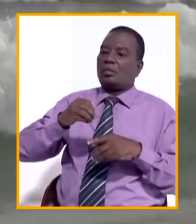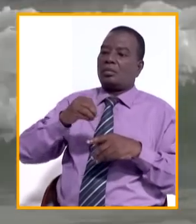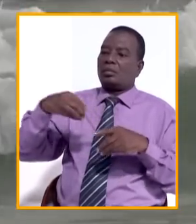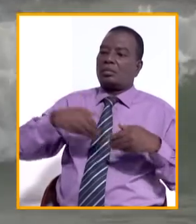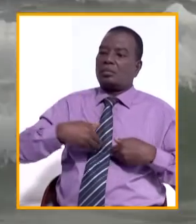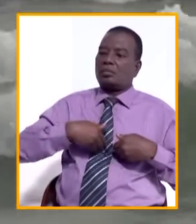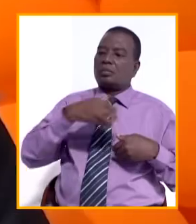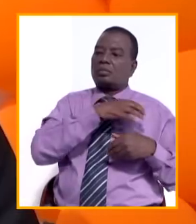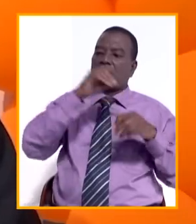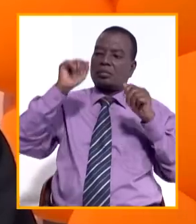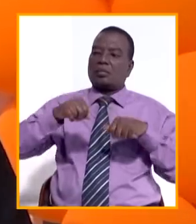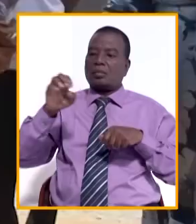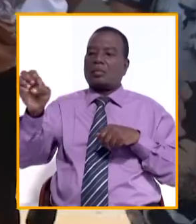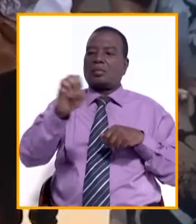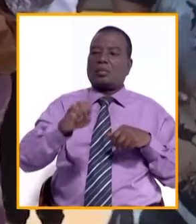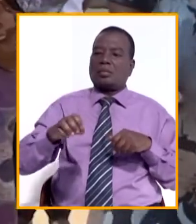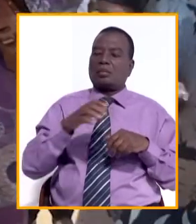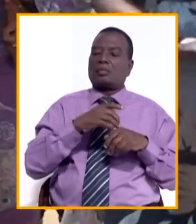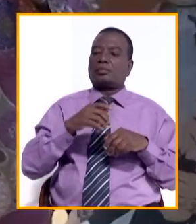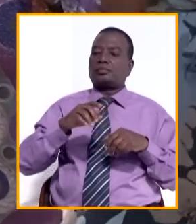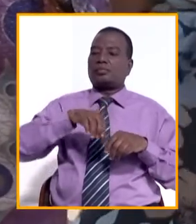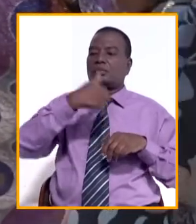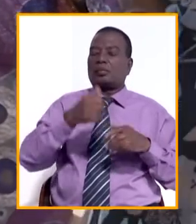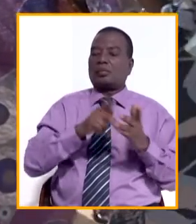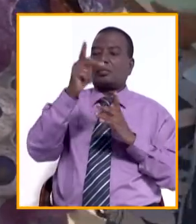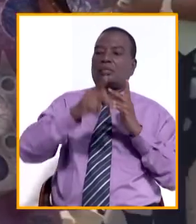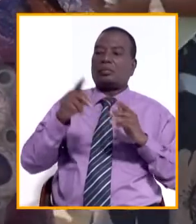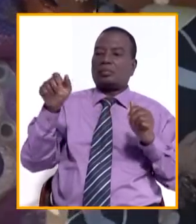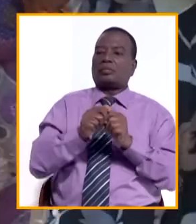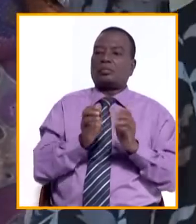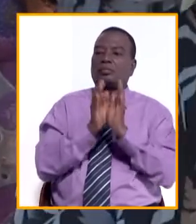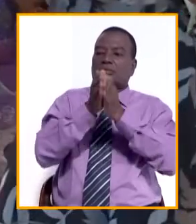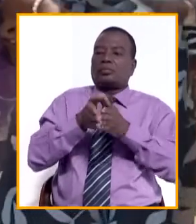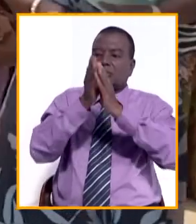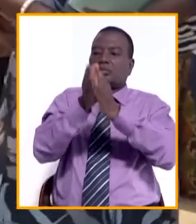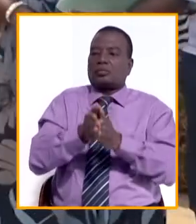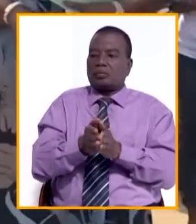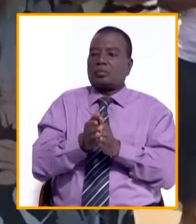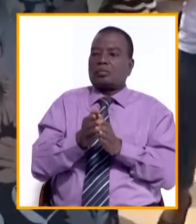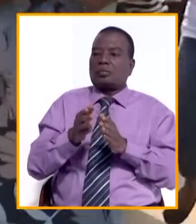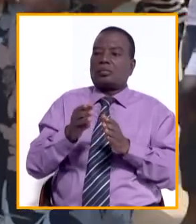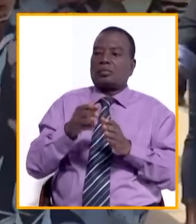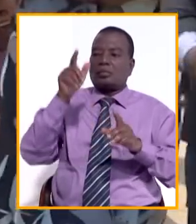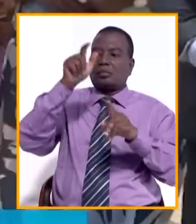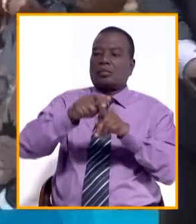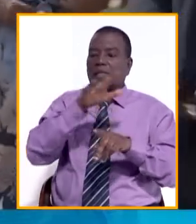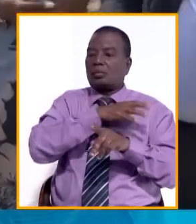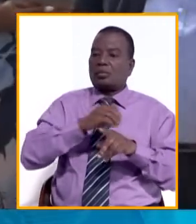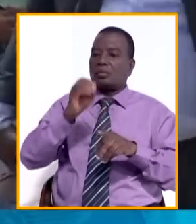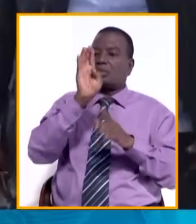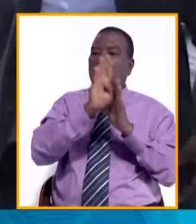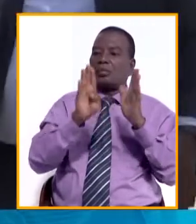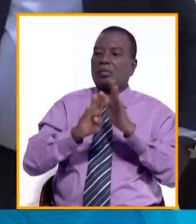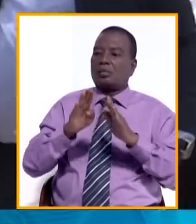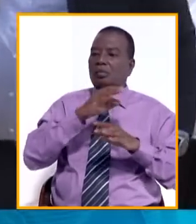Que les jeunes d'Assini puissent eux-mêmes se prendre en compte. D'autres projets, tels que le bateau-ambulance, adapté aux besoins de la population du fait de la